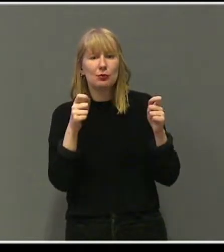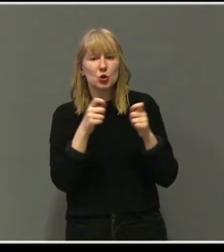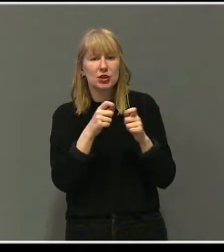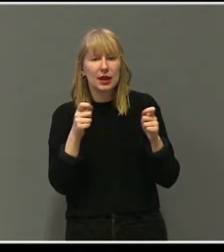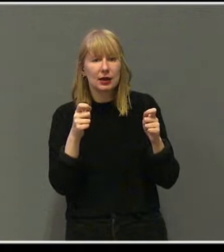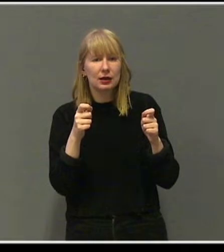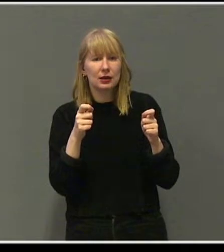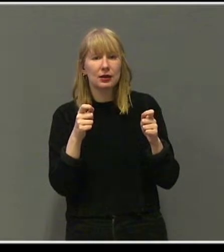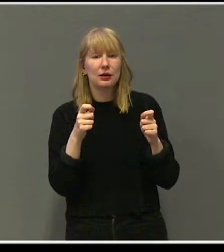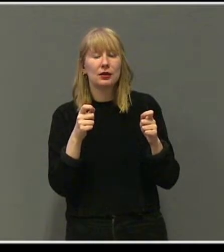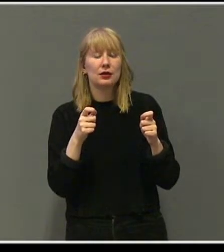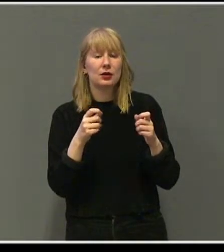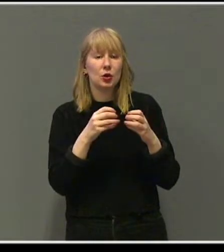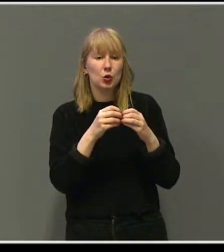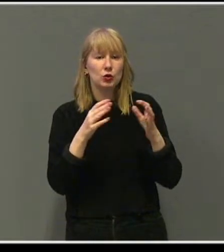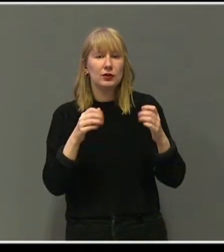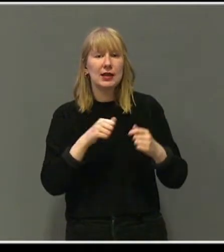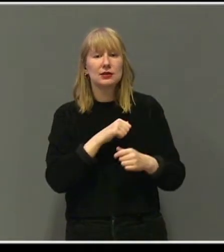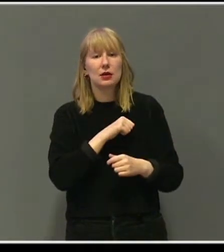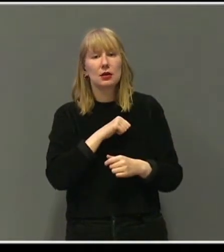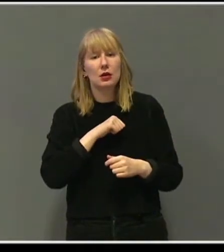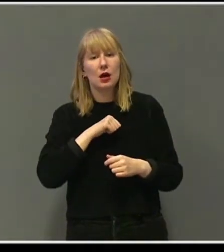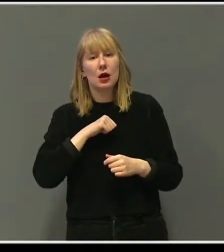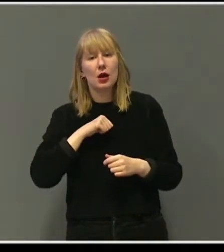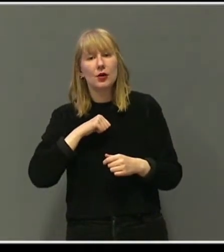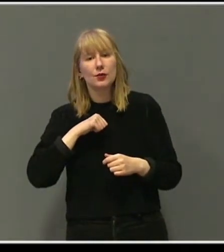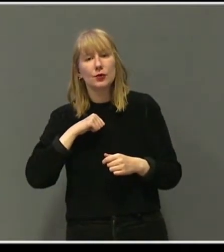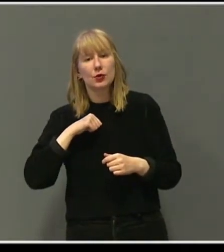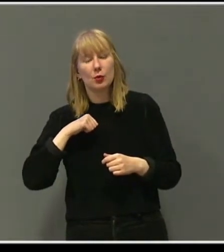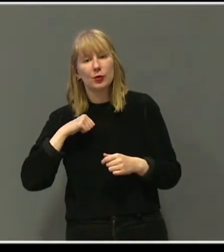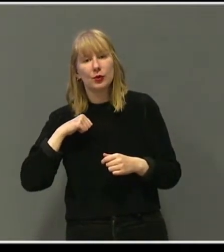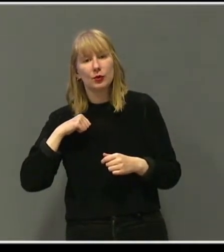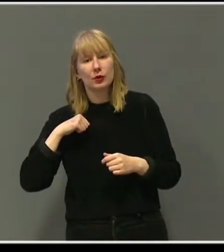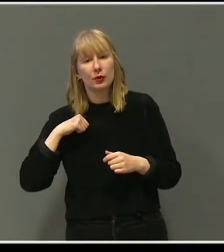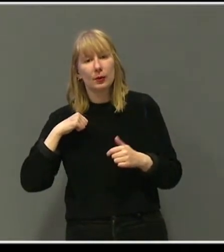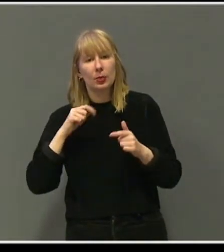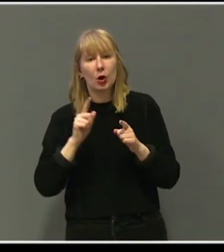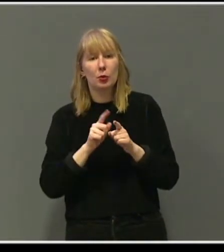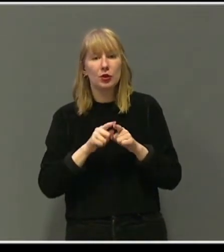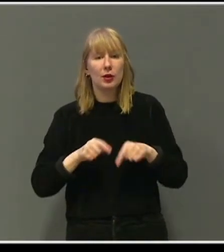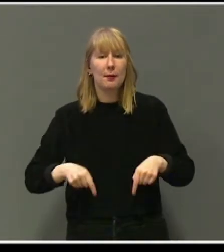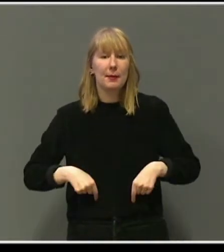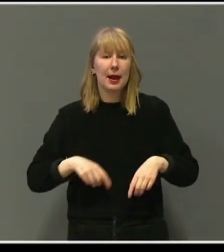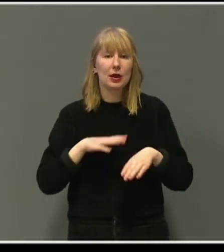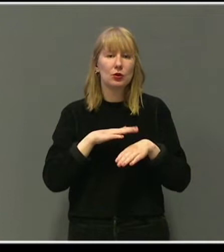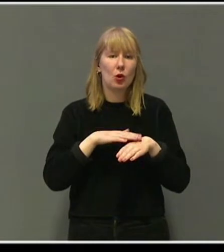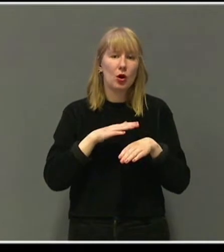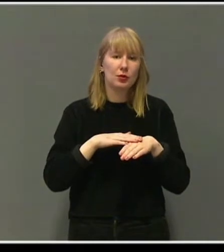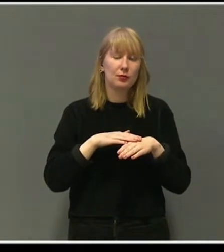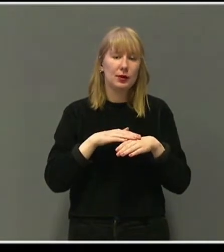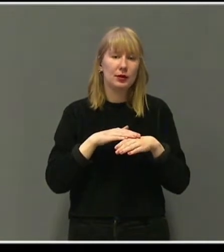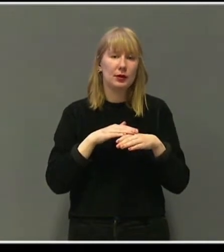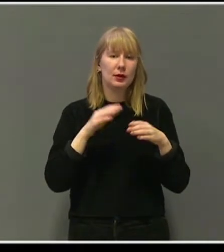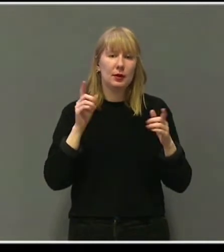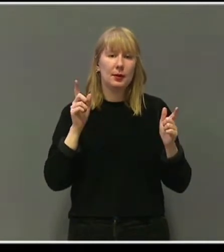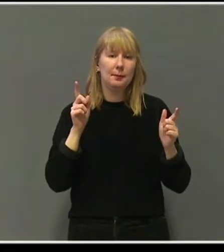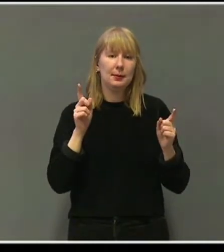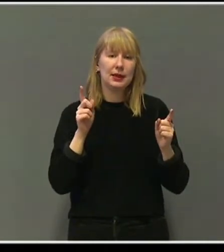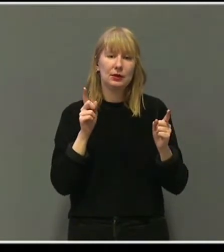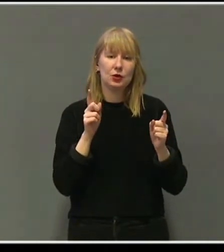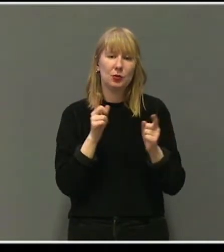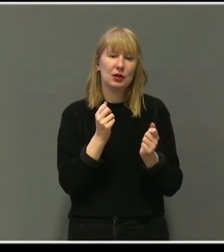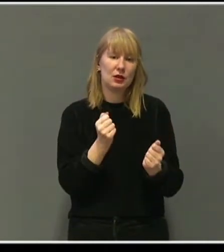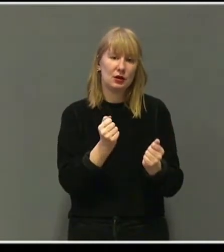Muskelsvakheten utvikler seg langsomt. Men avtagende kraft i bein og armer blir merkbart allerede